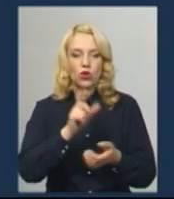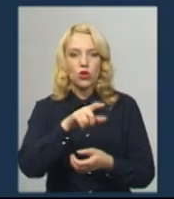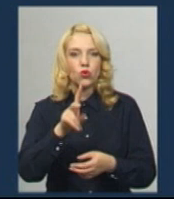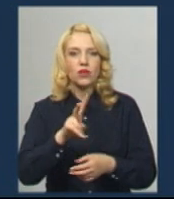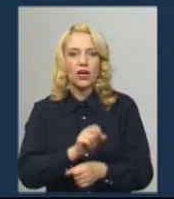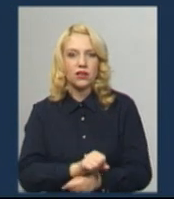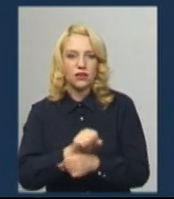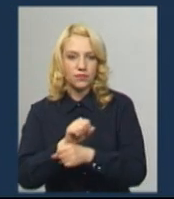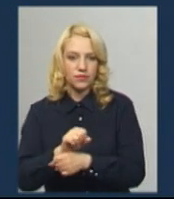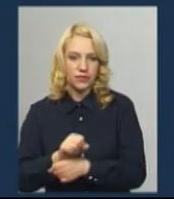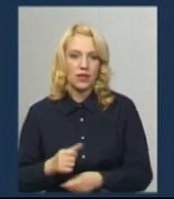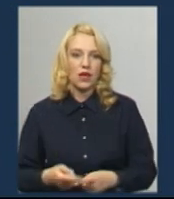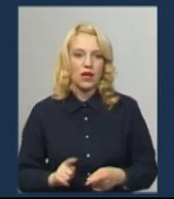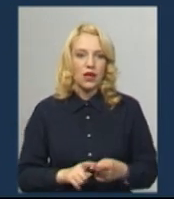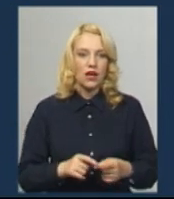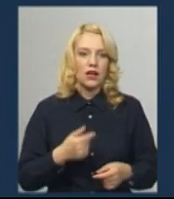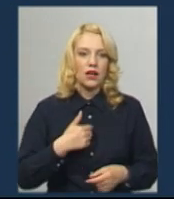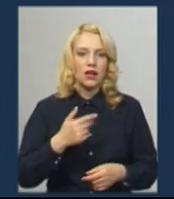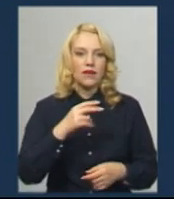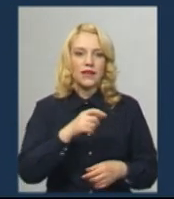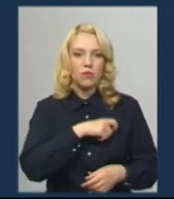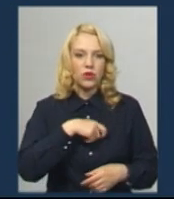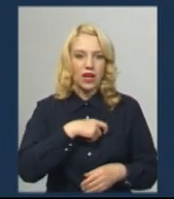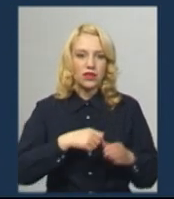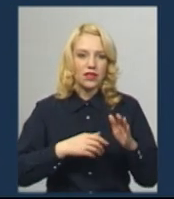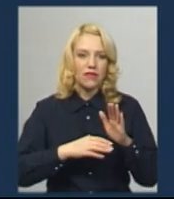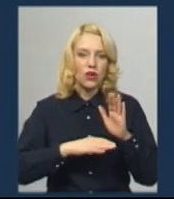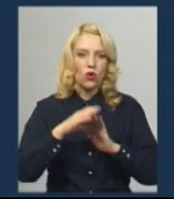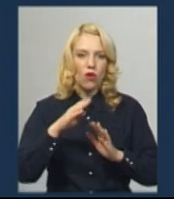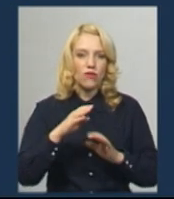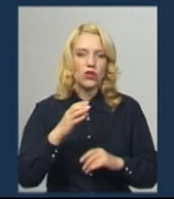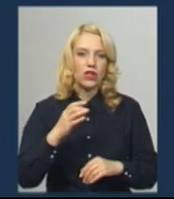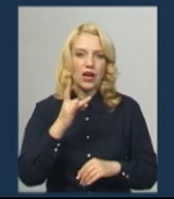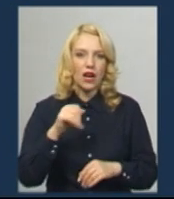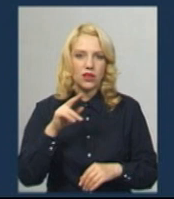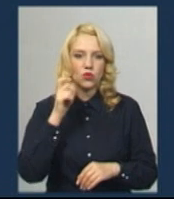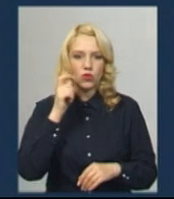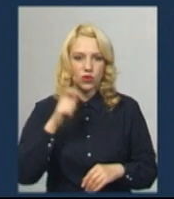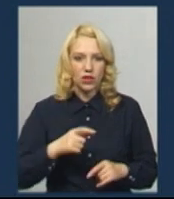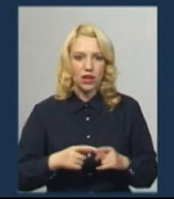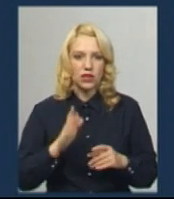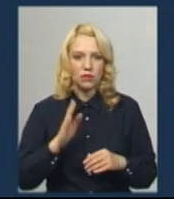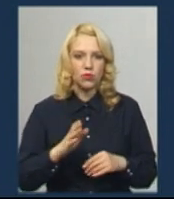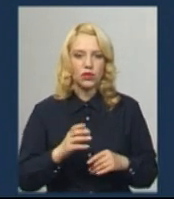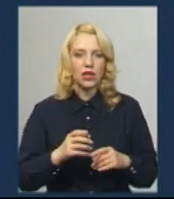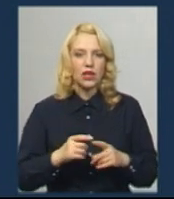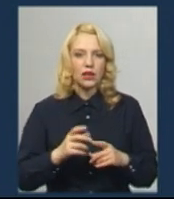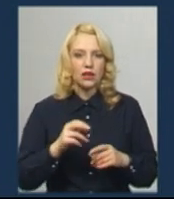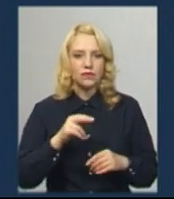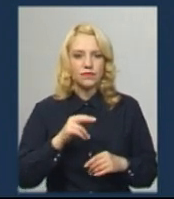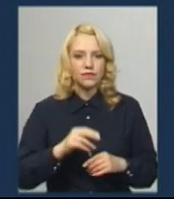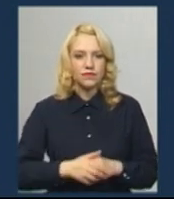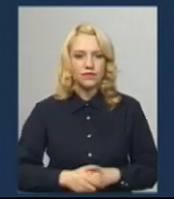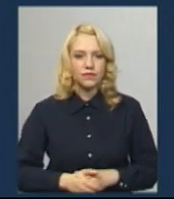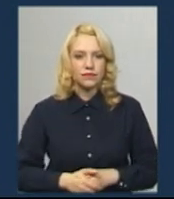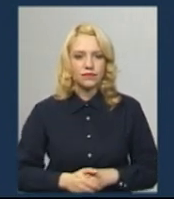Позиція були депутати з Верховної Ради України, безпосередньо відповідальній територіальній устрій, і основний